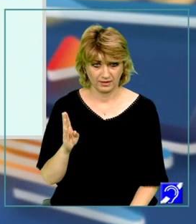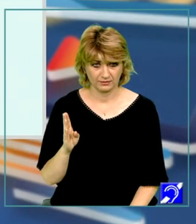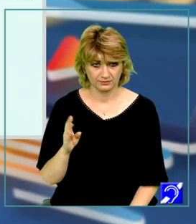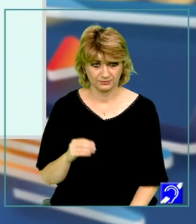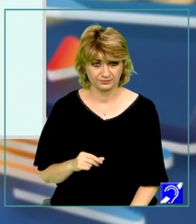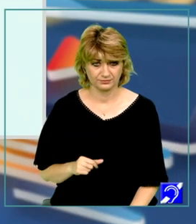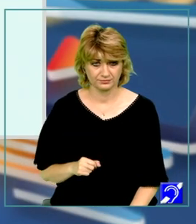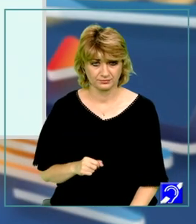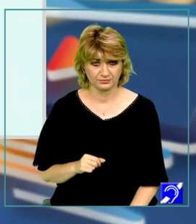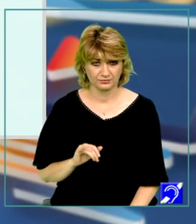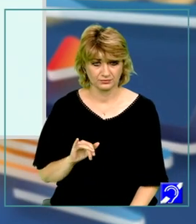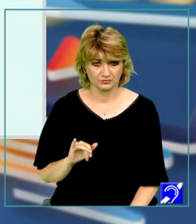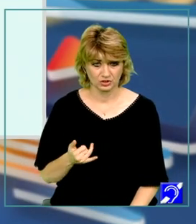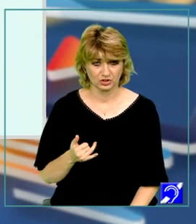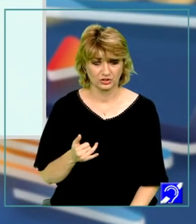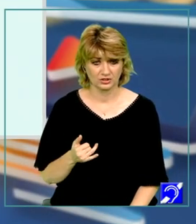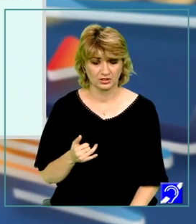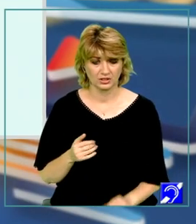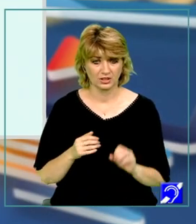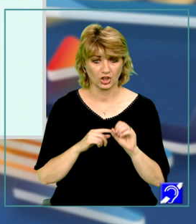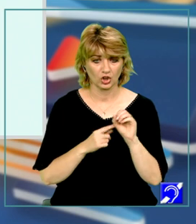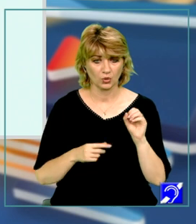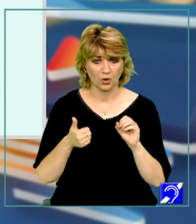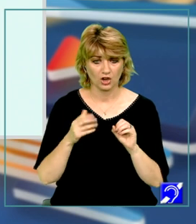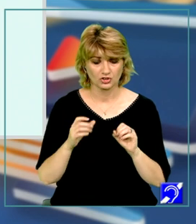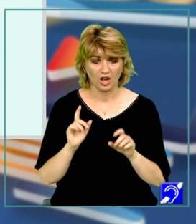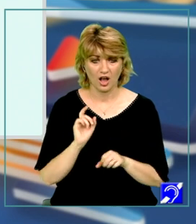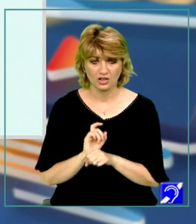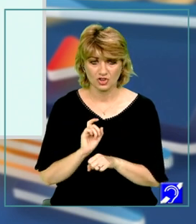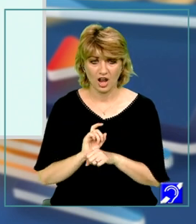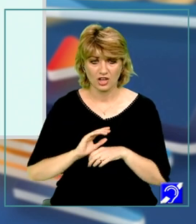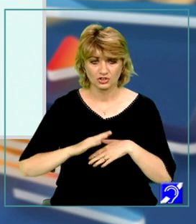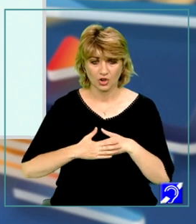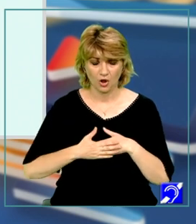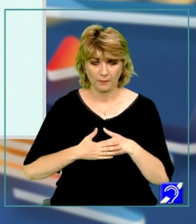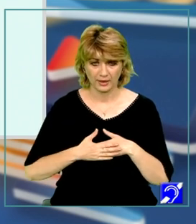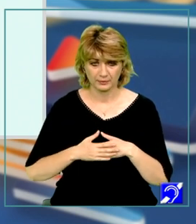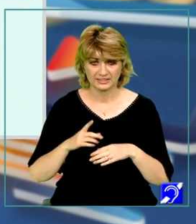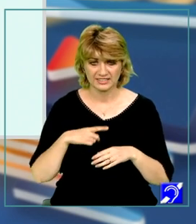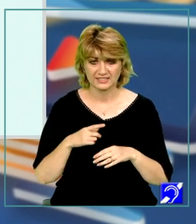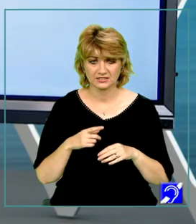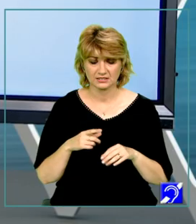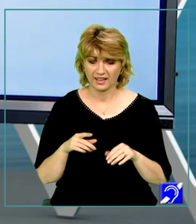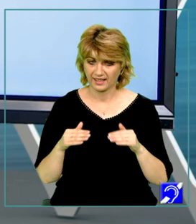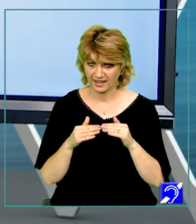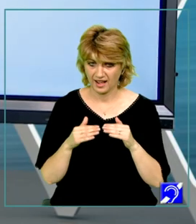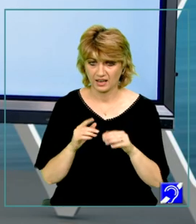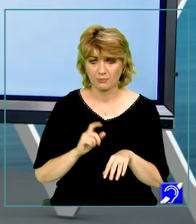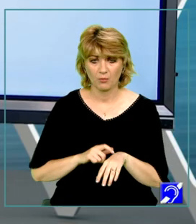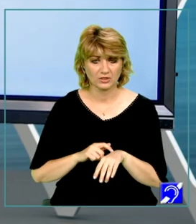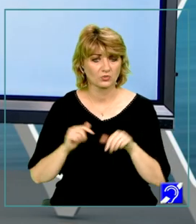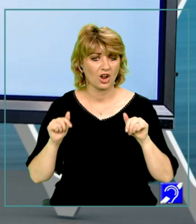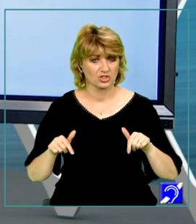și QAC au același complement deci sunt congruente. În momentul